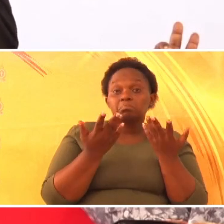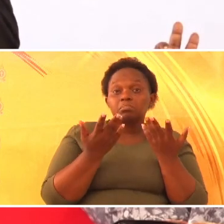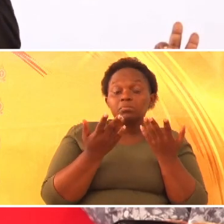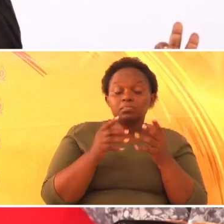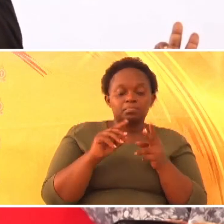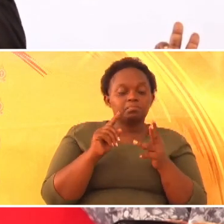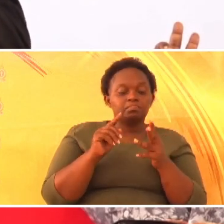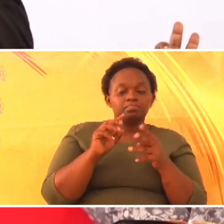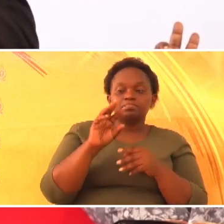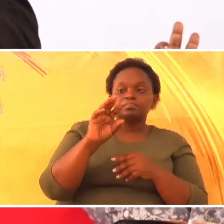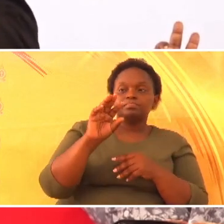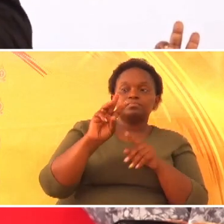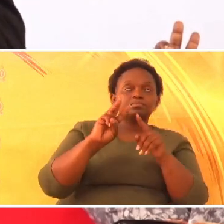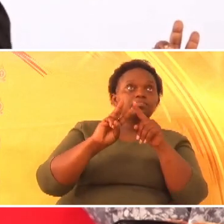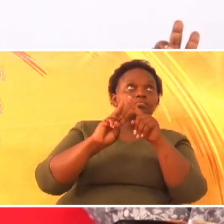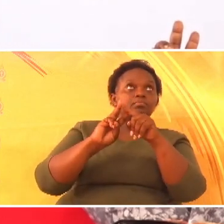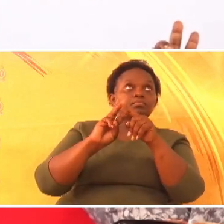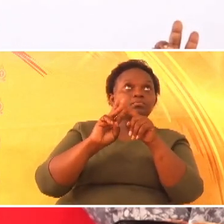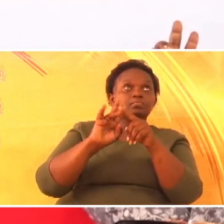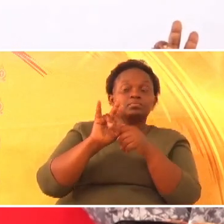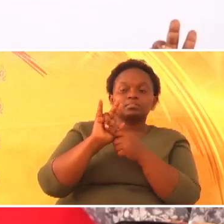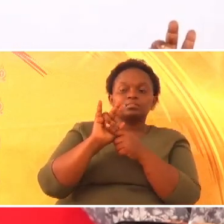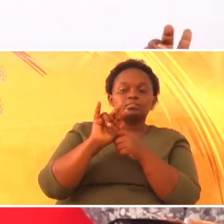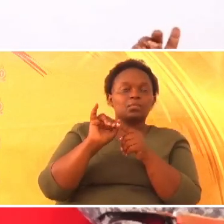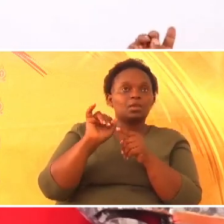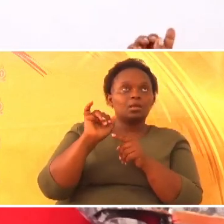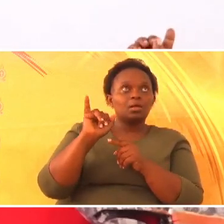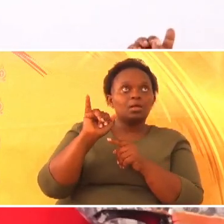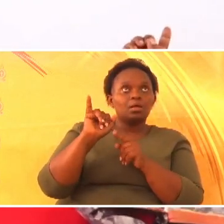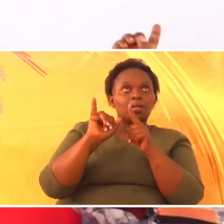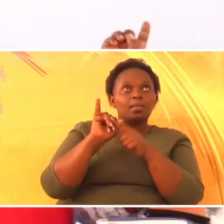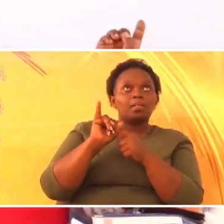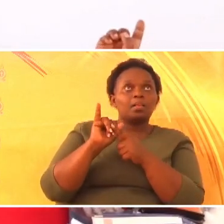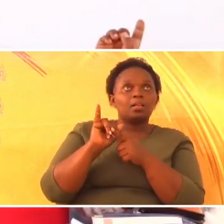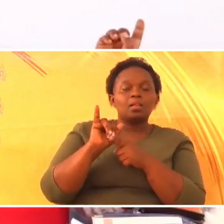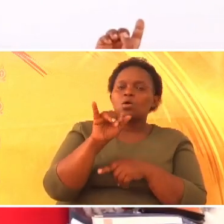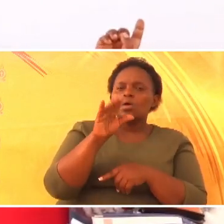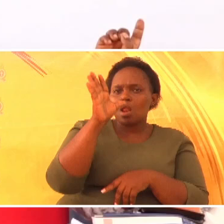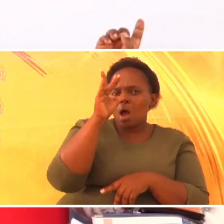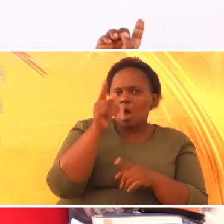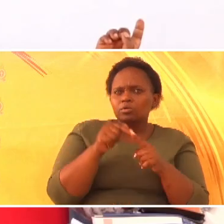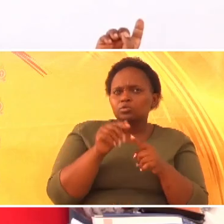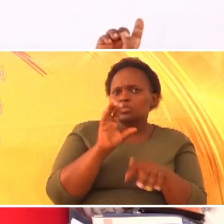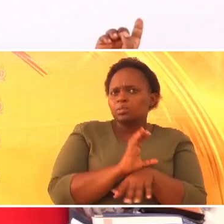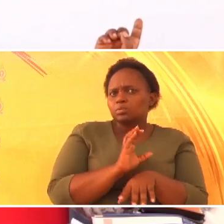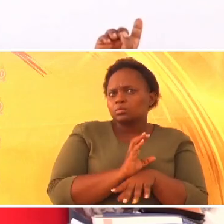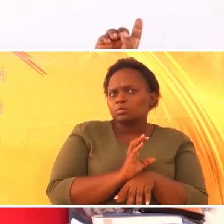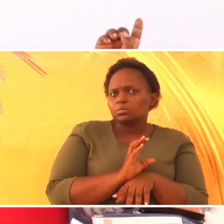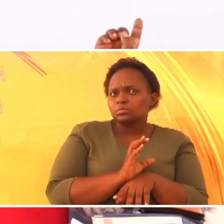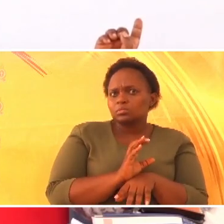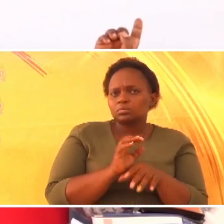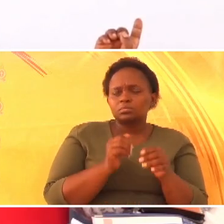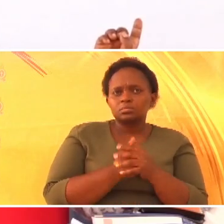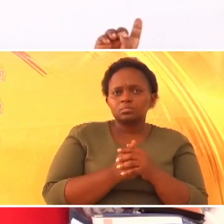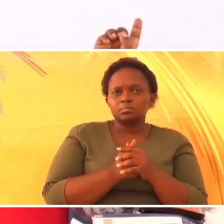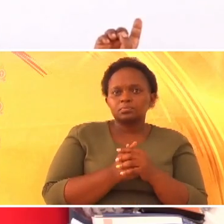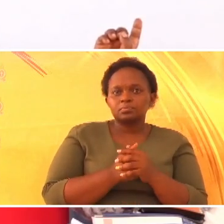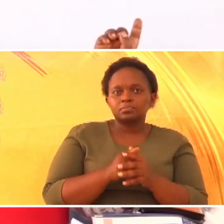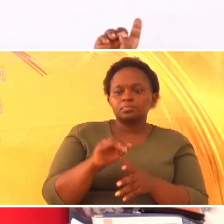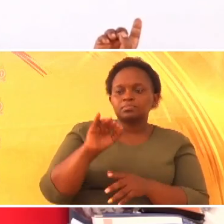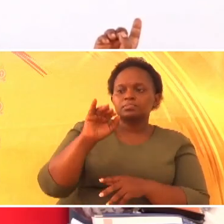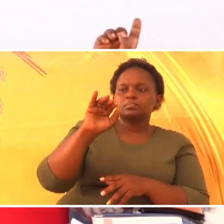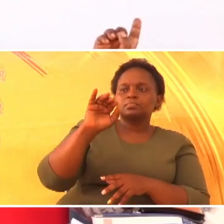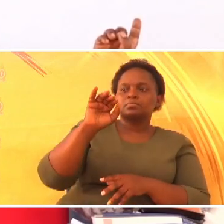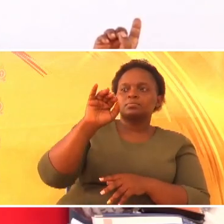Cha tatu. Ulikuwa na tanganya kanisa? Cha ine.